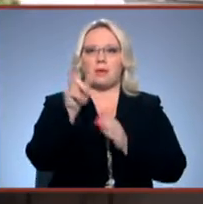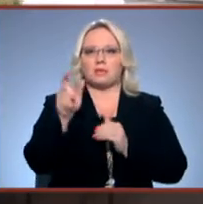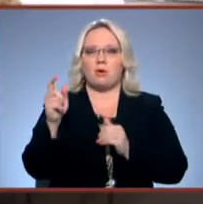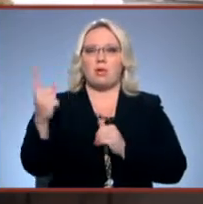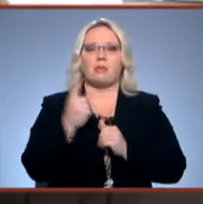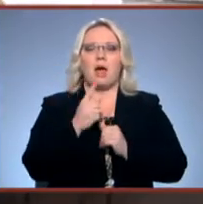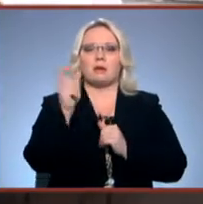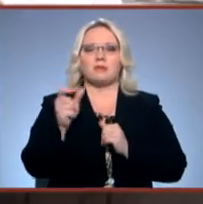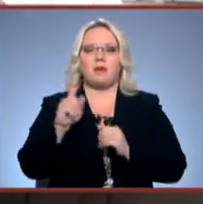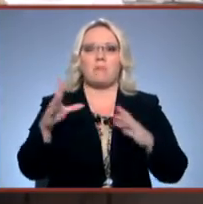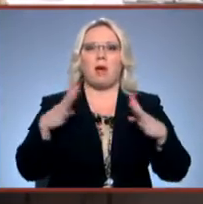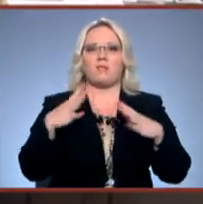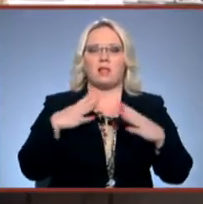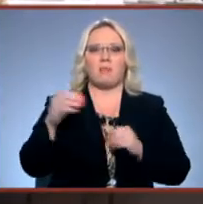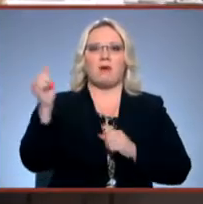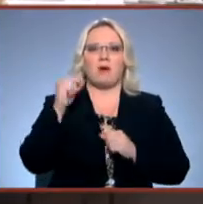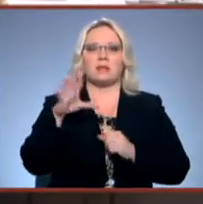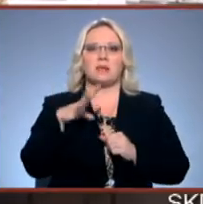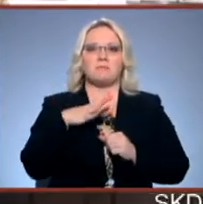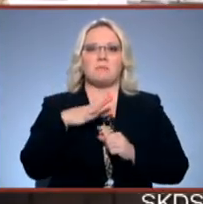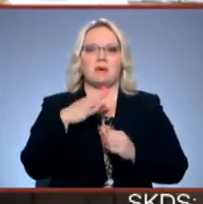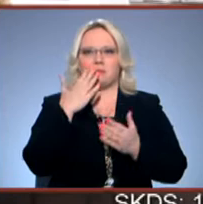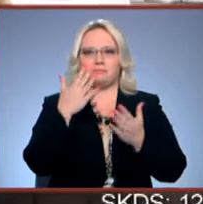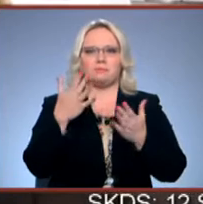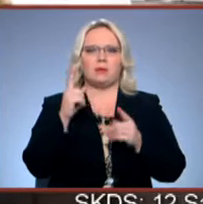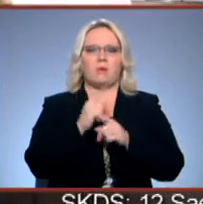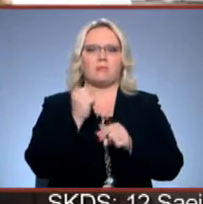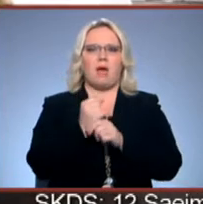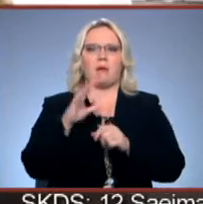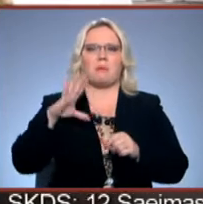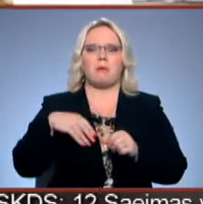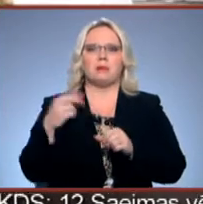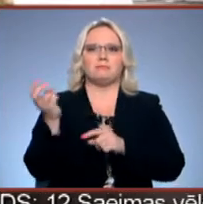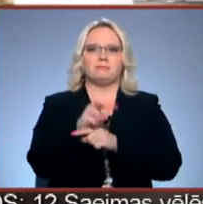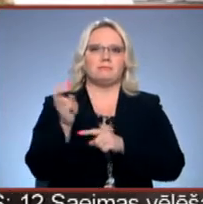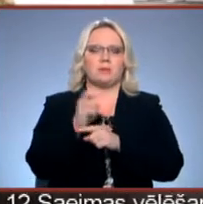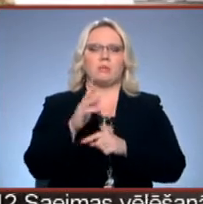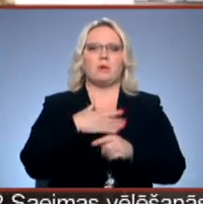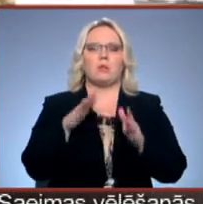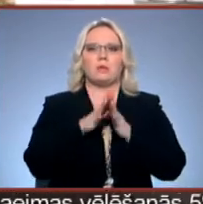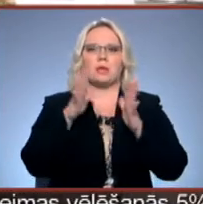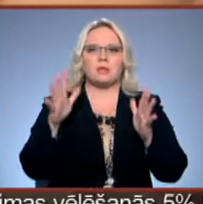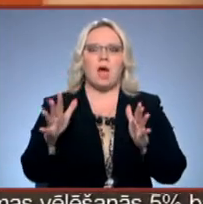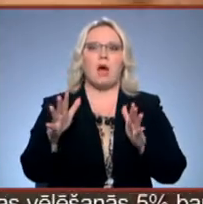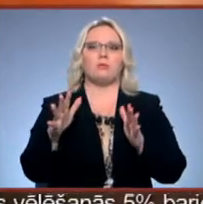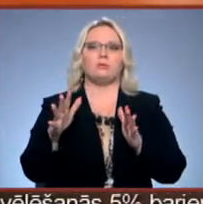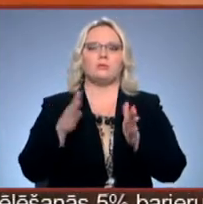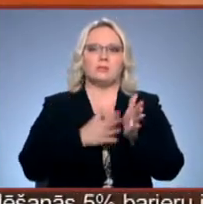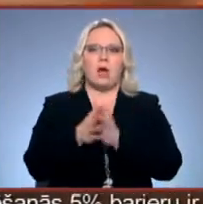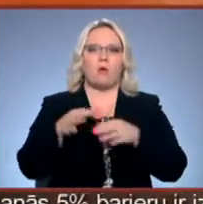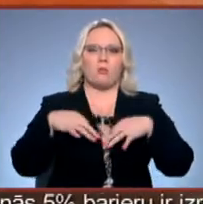cilvēki, kuriem ir atvarnājumi, bet vakardien tas bija steikt, jo tiešām nāca pēc darba cilvēki, un pamatā arī bija ļoti daudz cāru procēju.